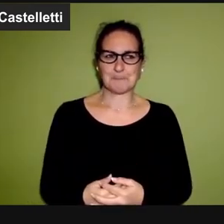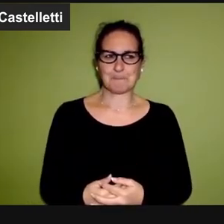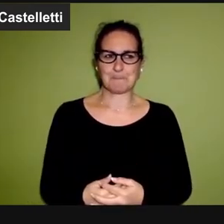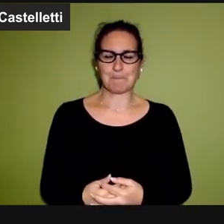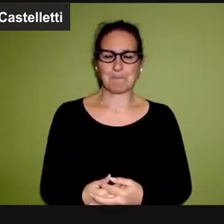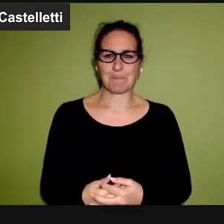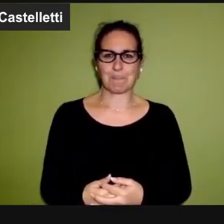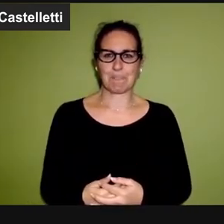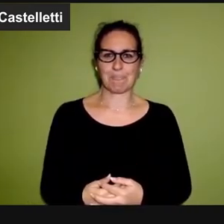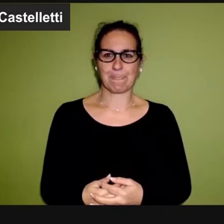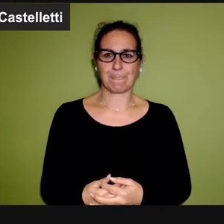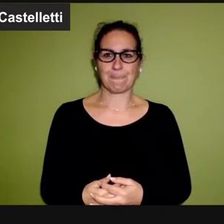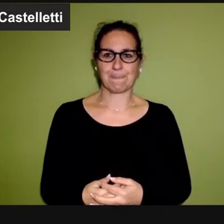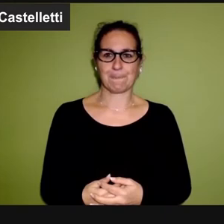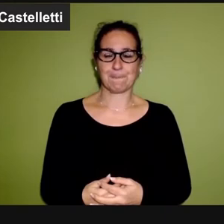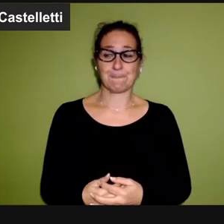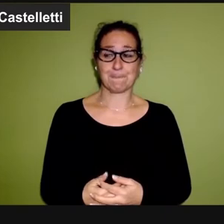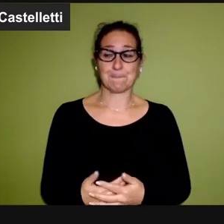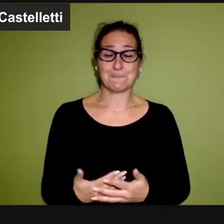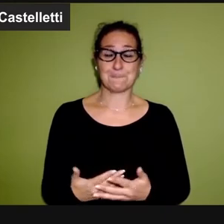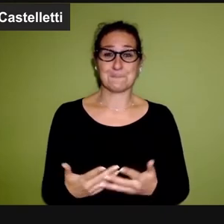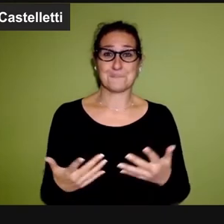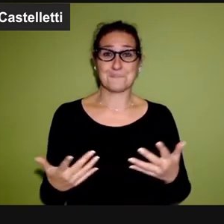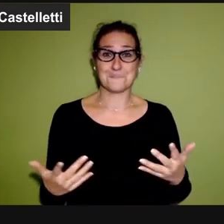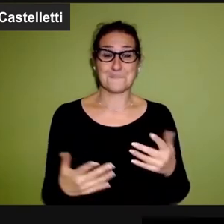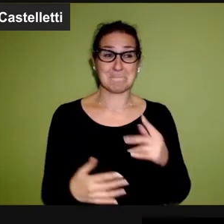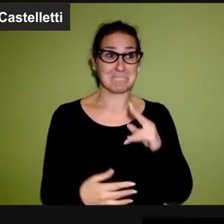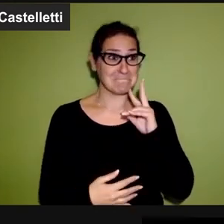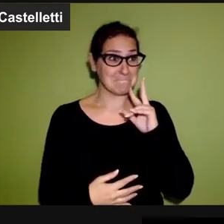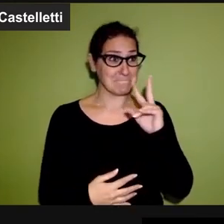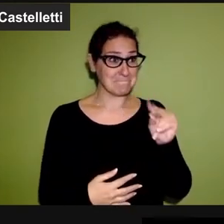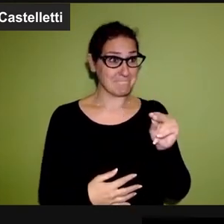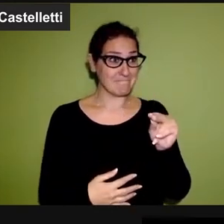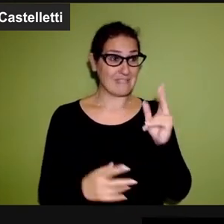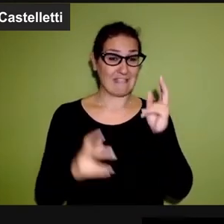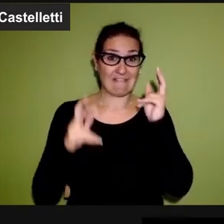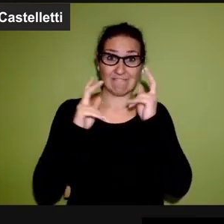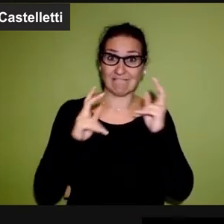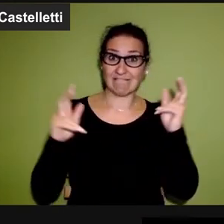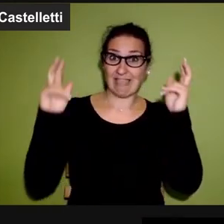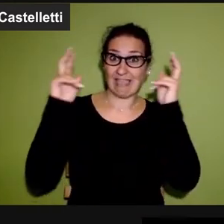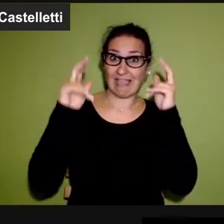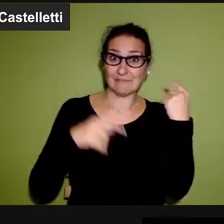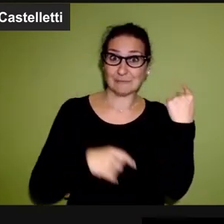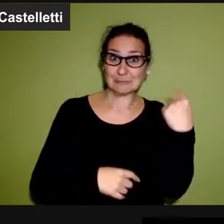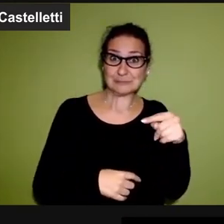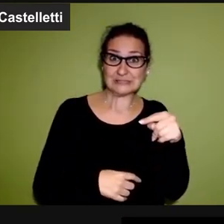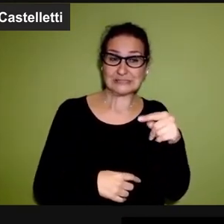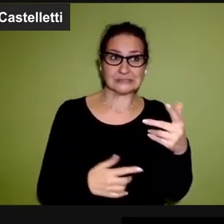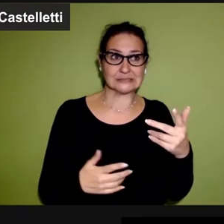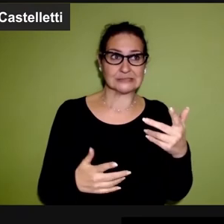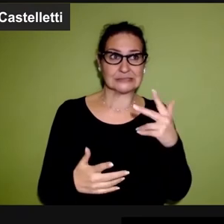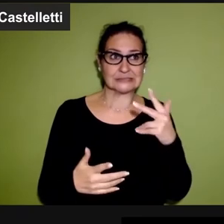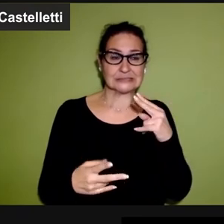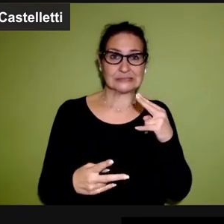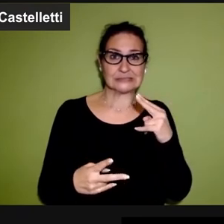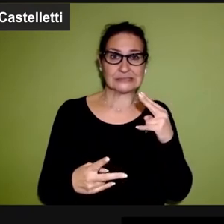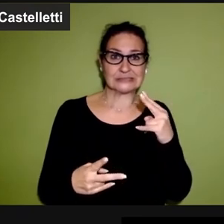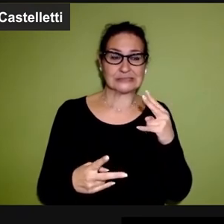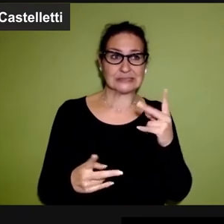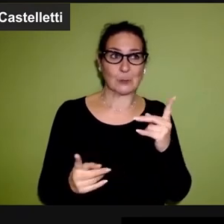A questo punto queste persone, questi vescoli, questi cardinali